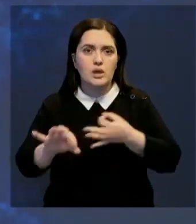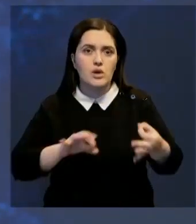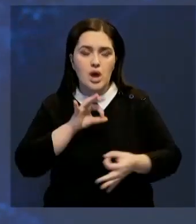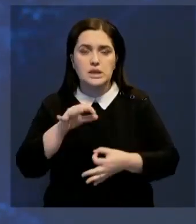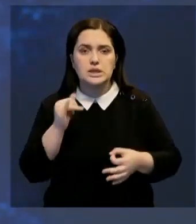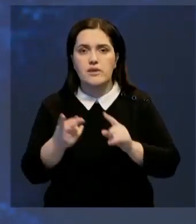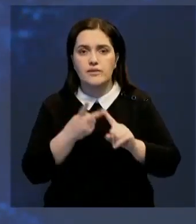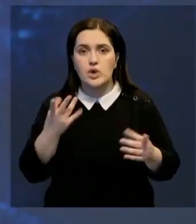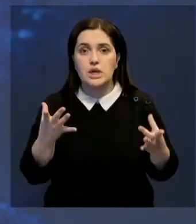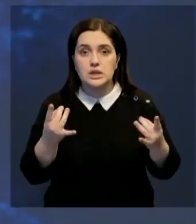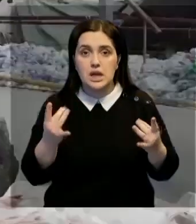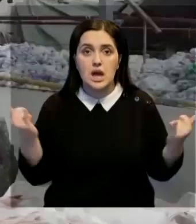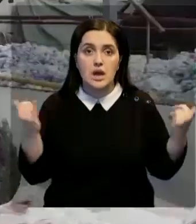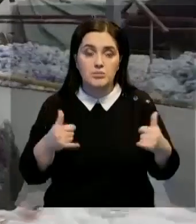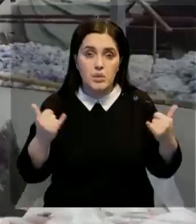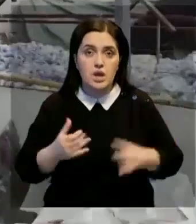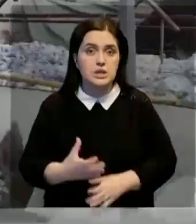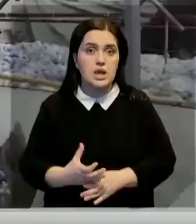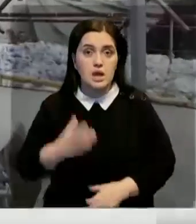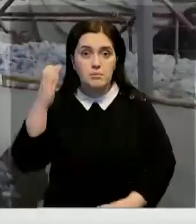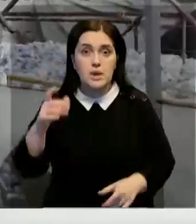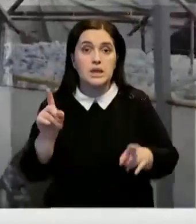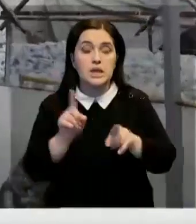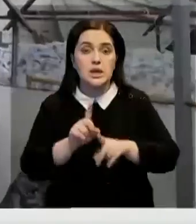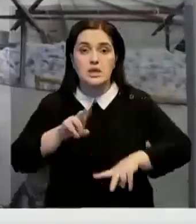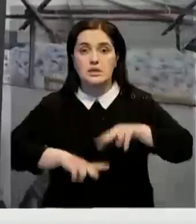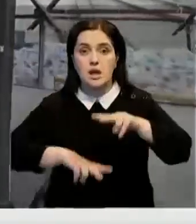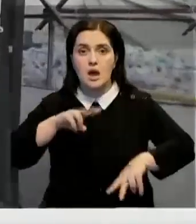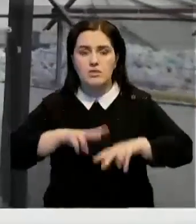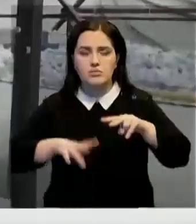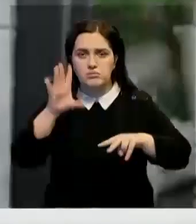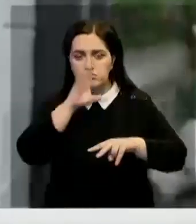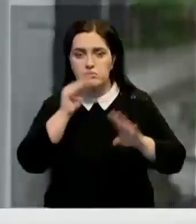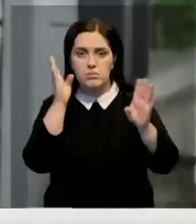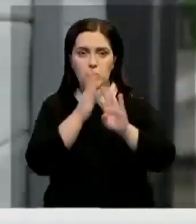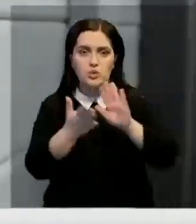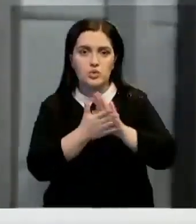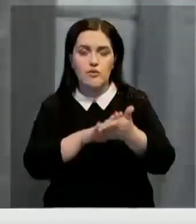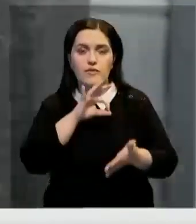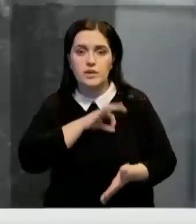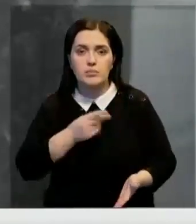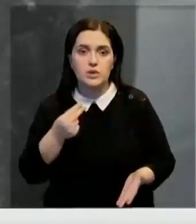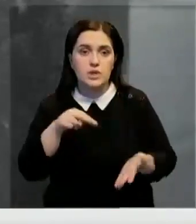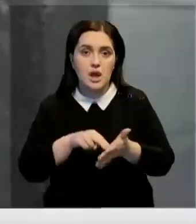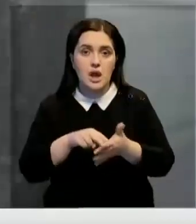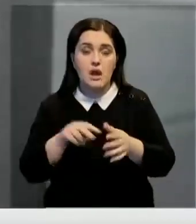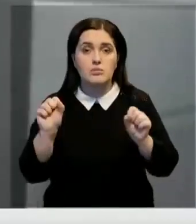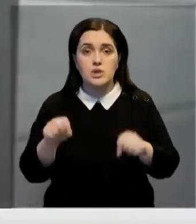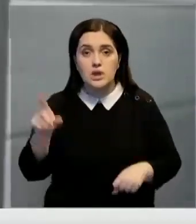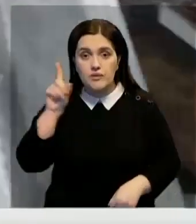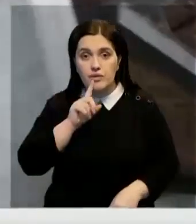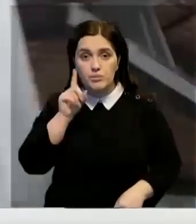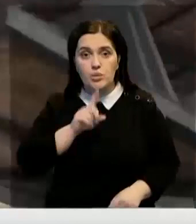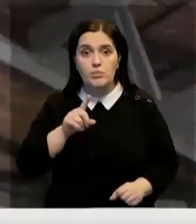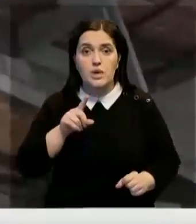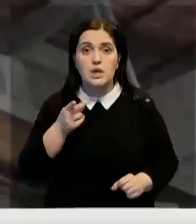вторсырья отливают доски и столбы. Такие строения весьма устойчивы к погодным условиям и выгодны по цене. Они могут